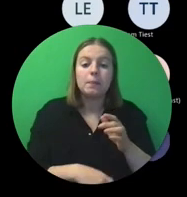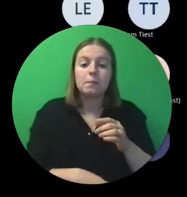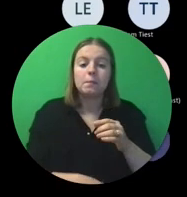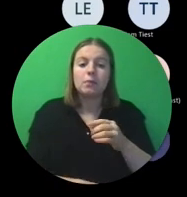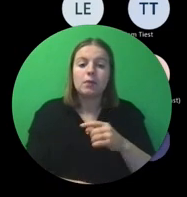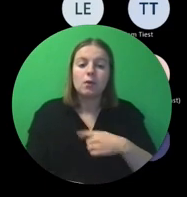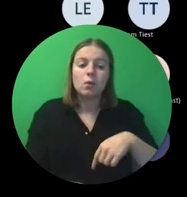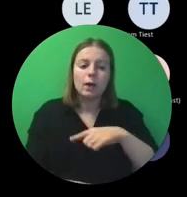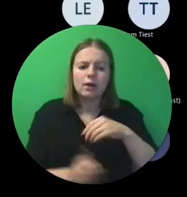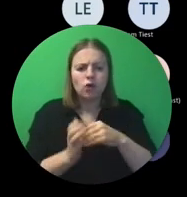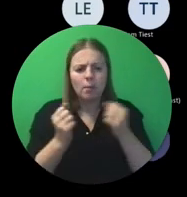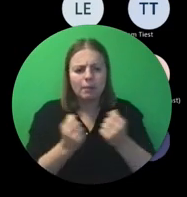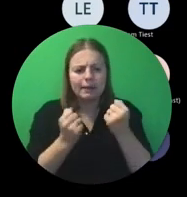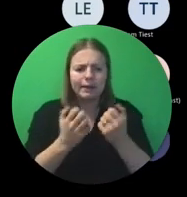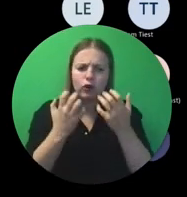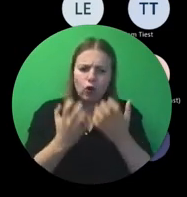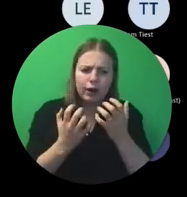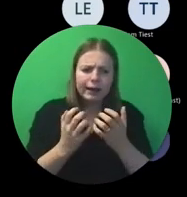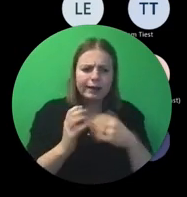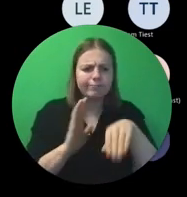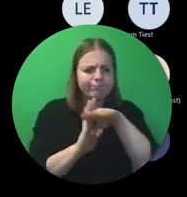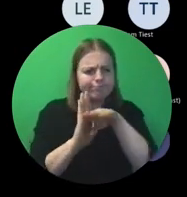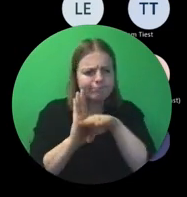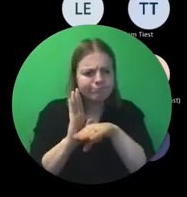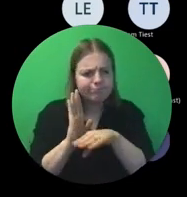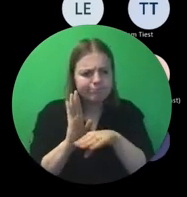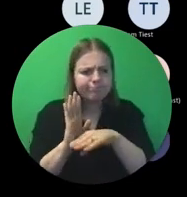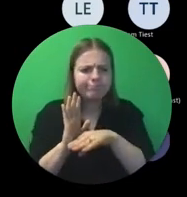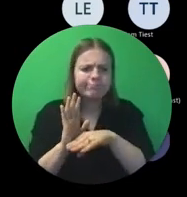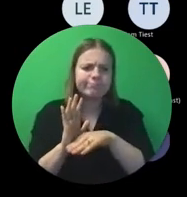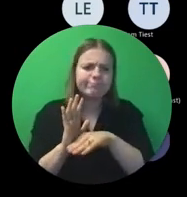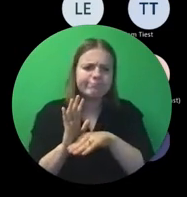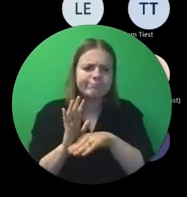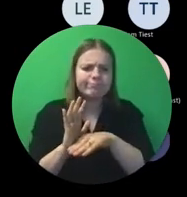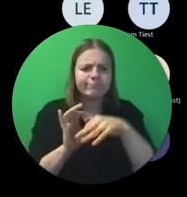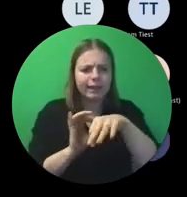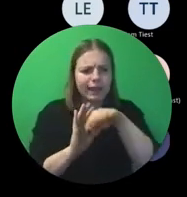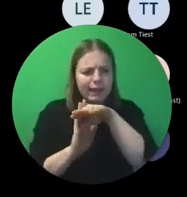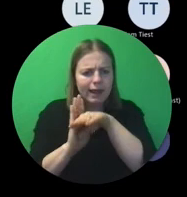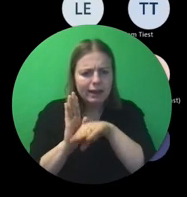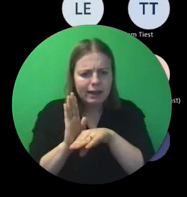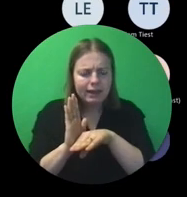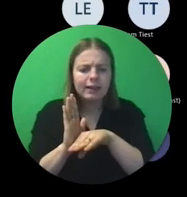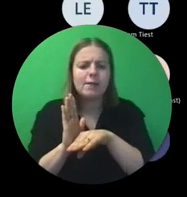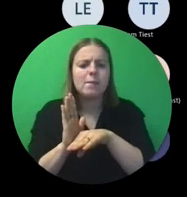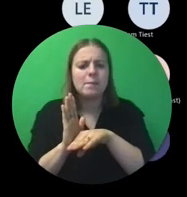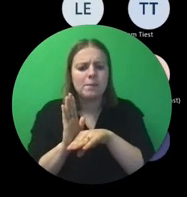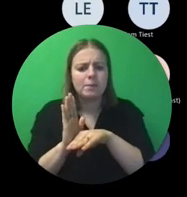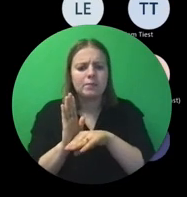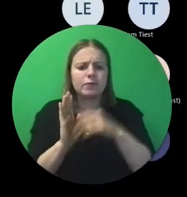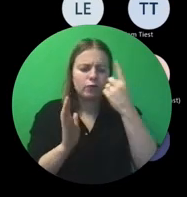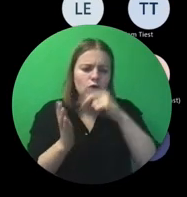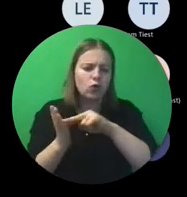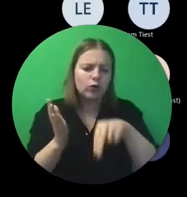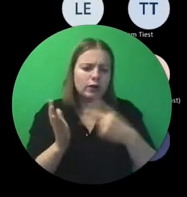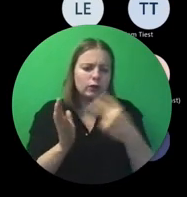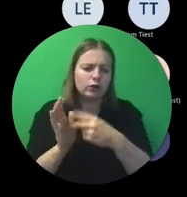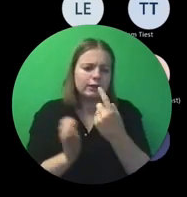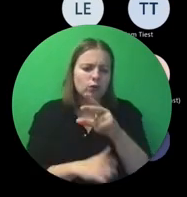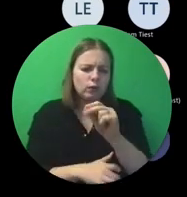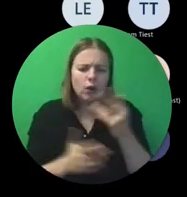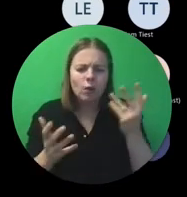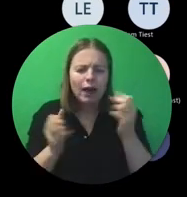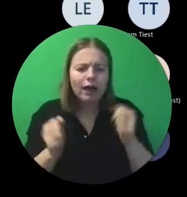concrete richtlijnen voor alle projecten op dit contract 2021, en die komen dan op de website.